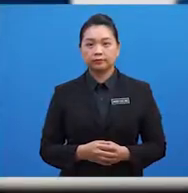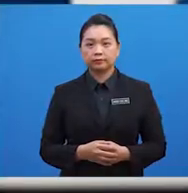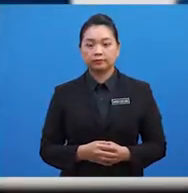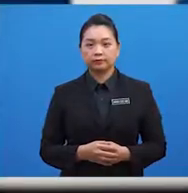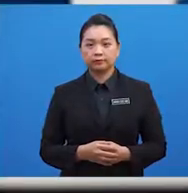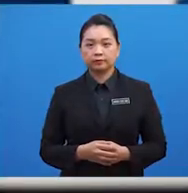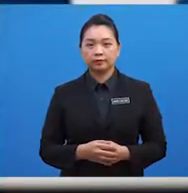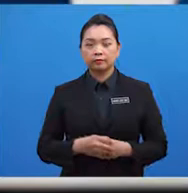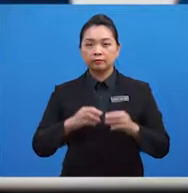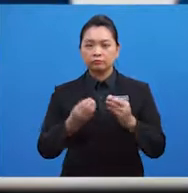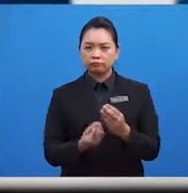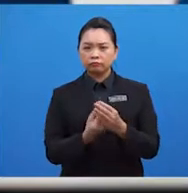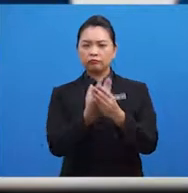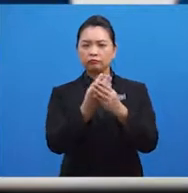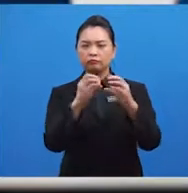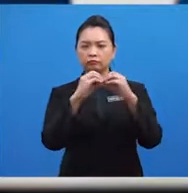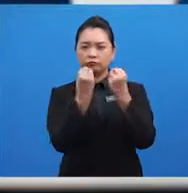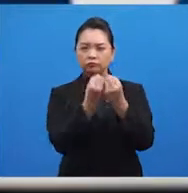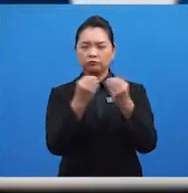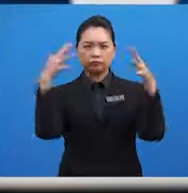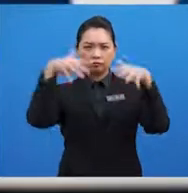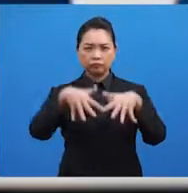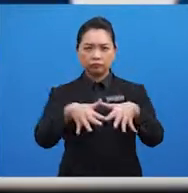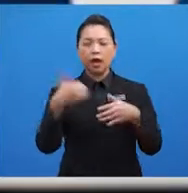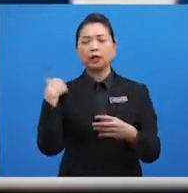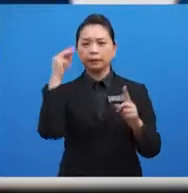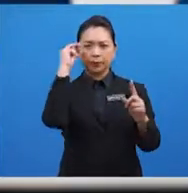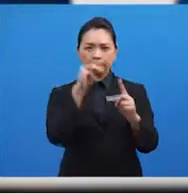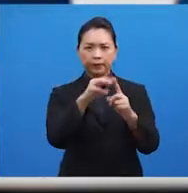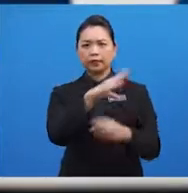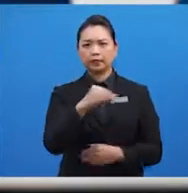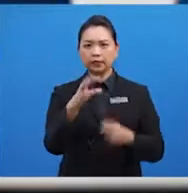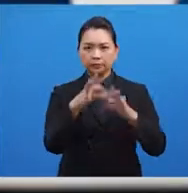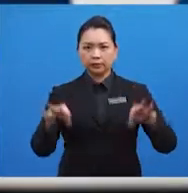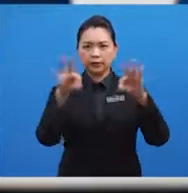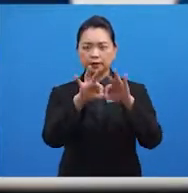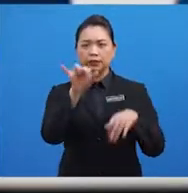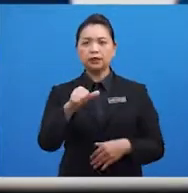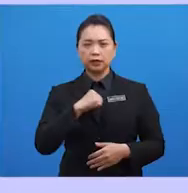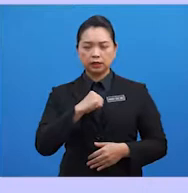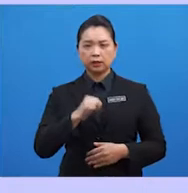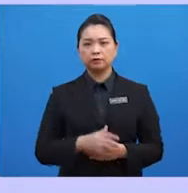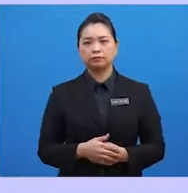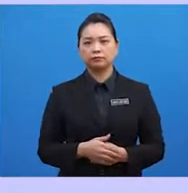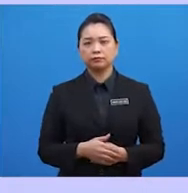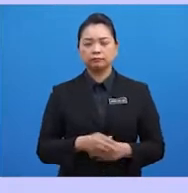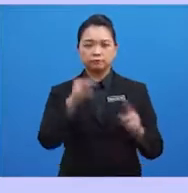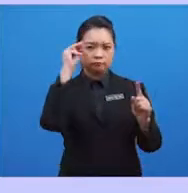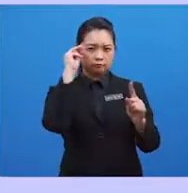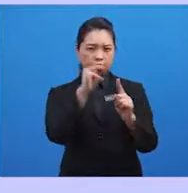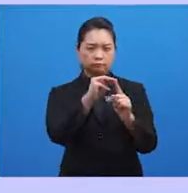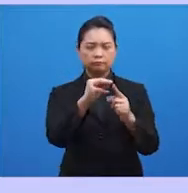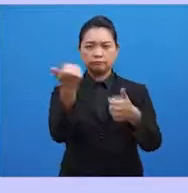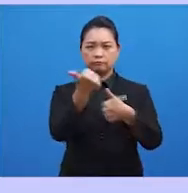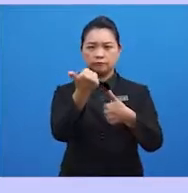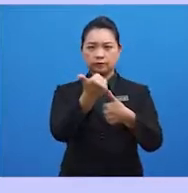Penubuhan ASEAN mempunyai matlamat dan kepentingannya yang tersendiri. Matlamat pertama,